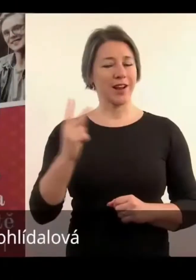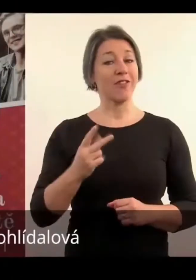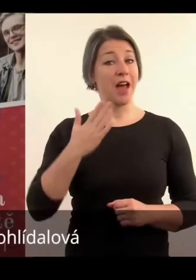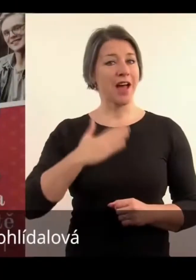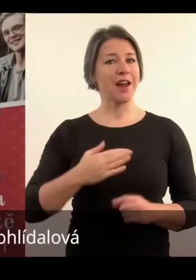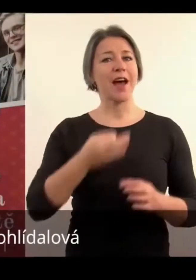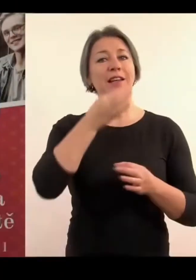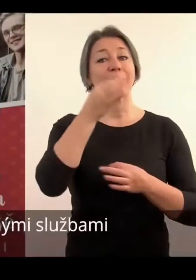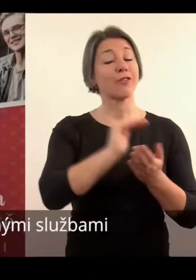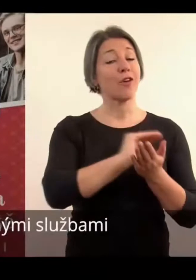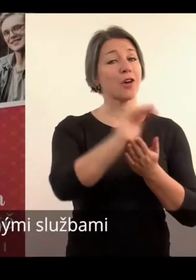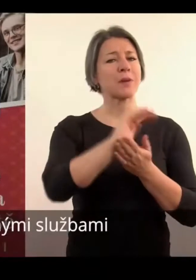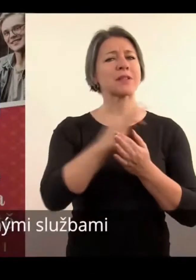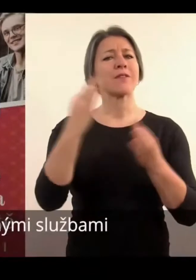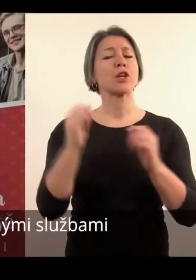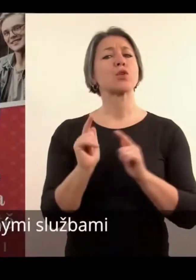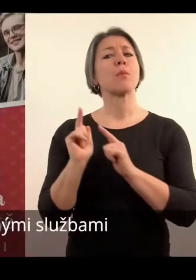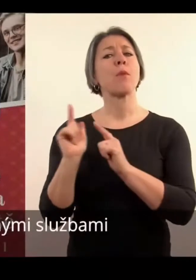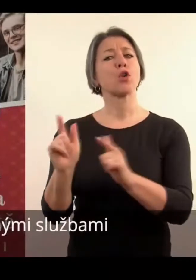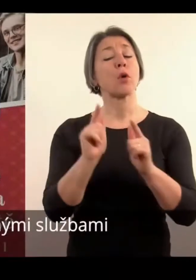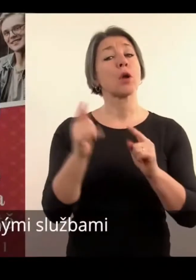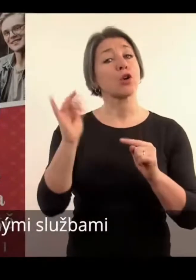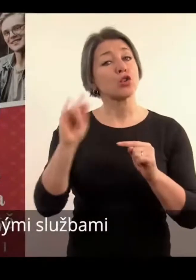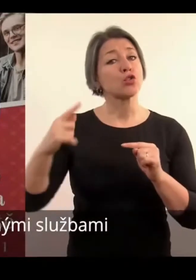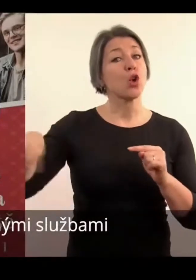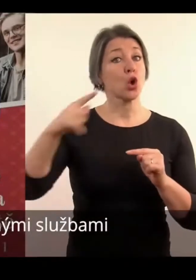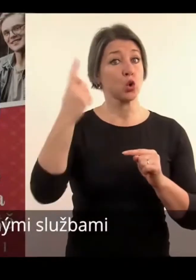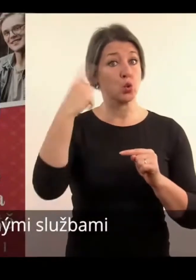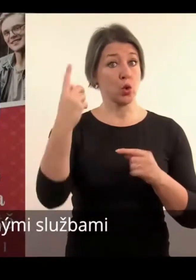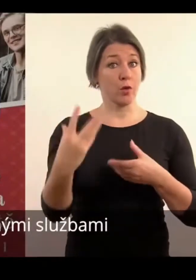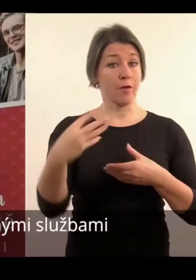Zároveň byla přednášky na